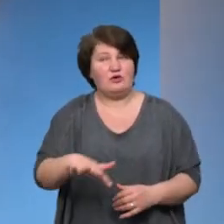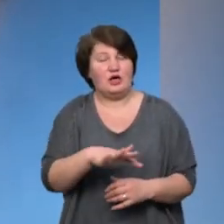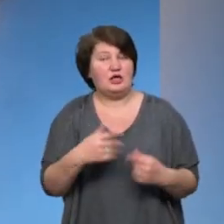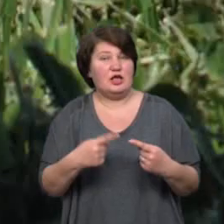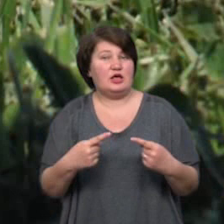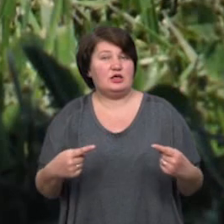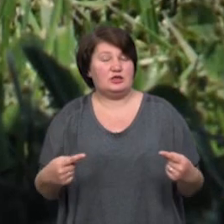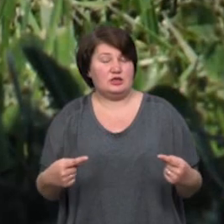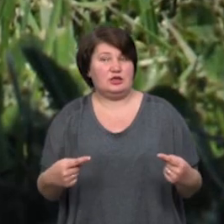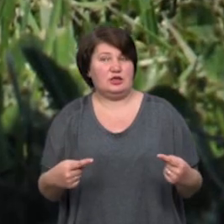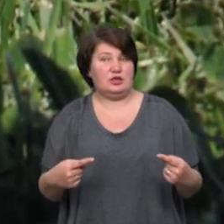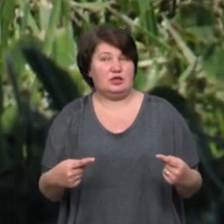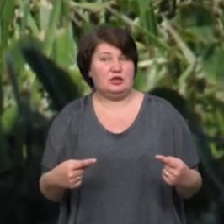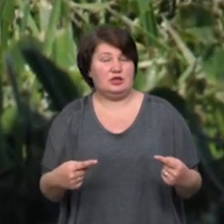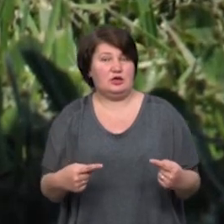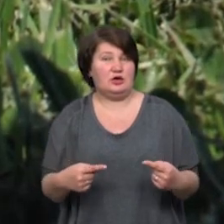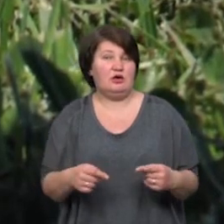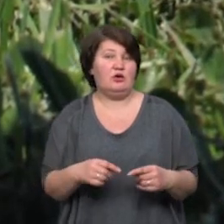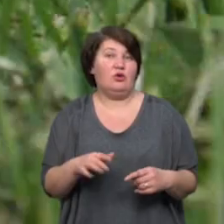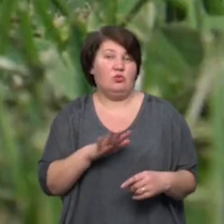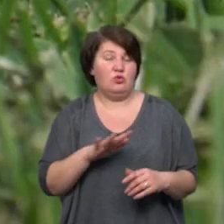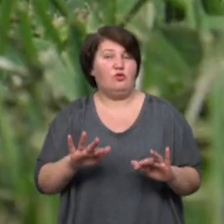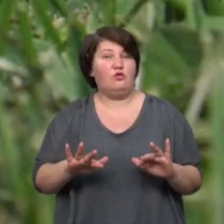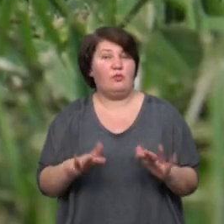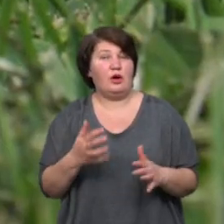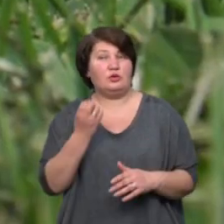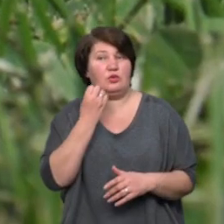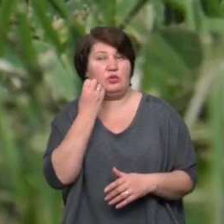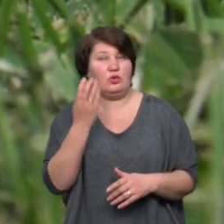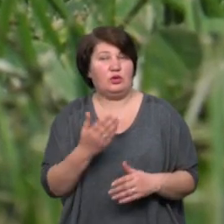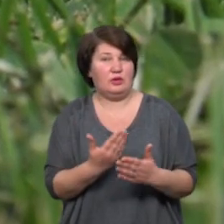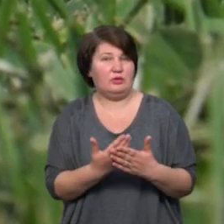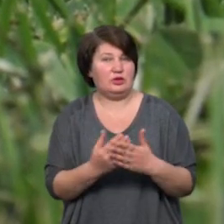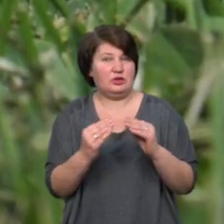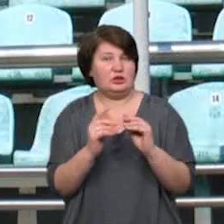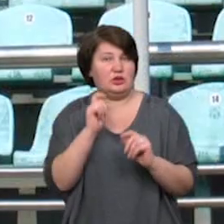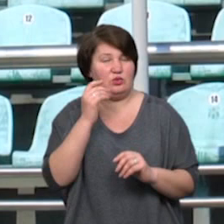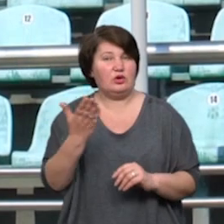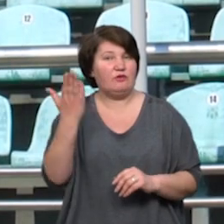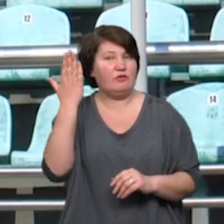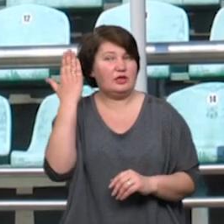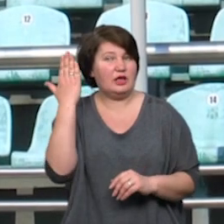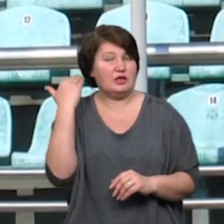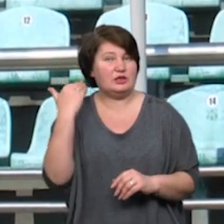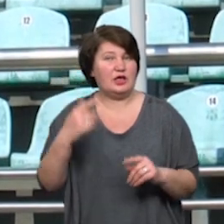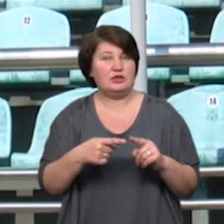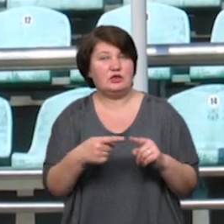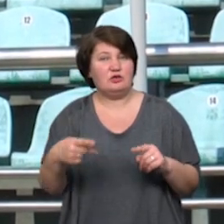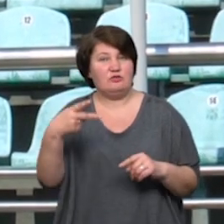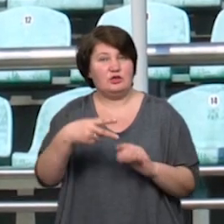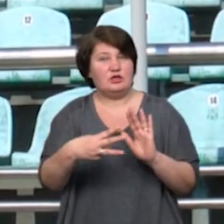відбувалися. Був лише випадок, коли близько 10 років тому назад, це сезон 2008